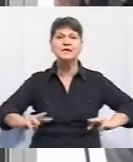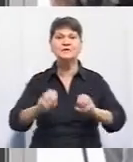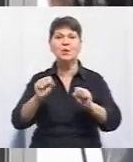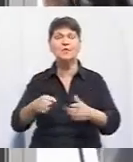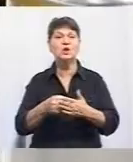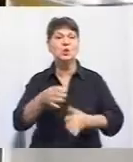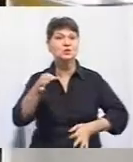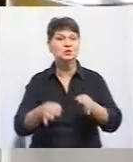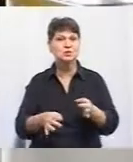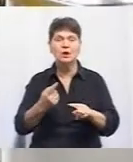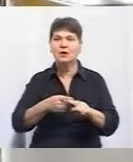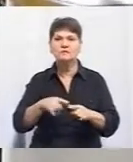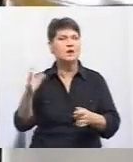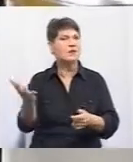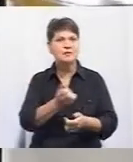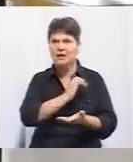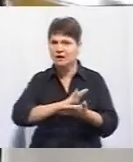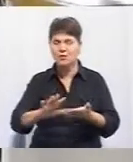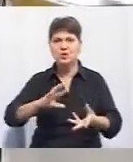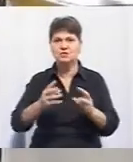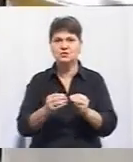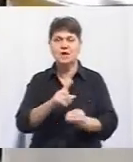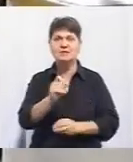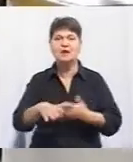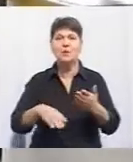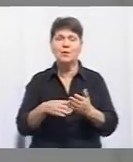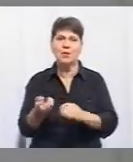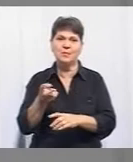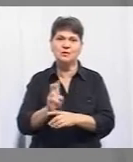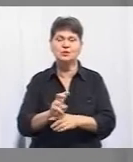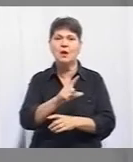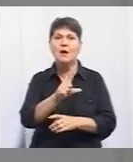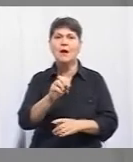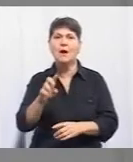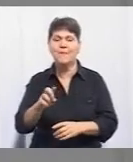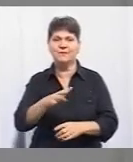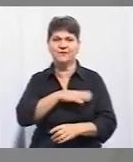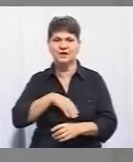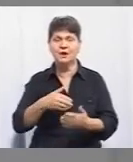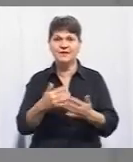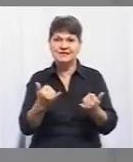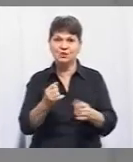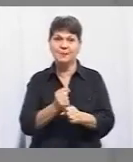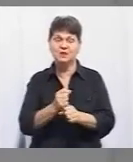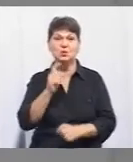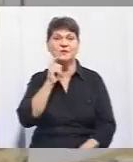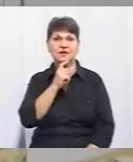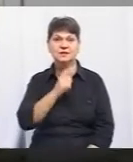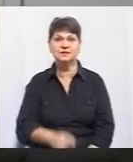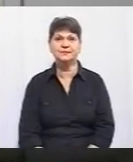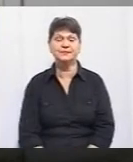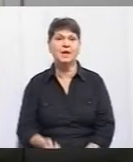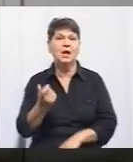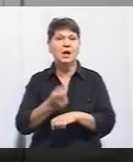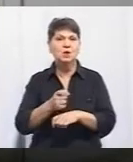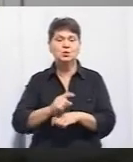до суду. Втім, це не дало результатів. За допомогою прийшов до хабу ветеранів, який відсьогодні працює у Вінниці. Дуже